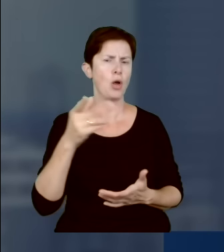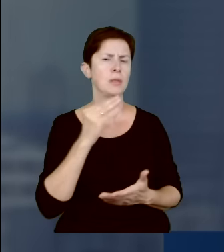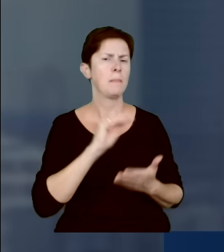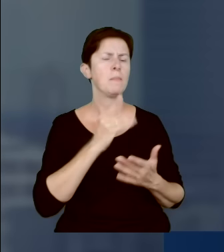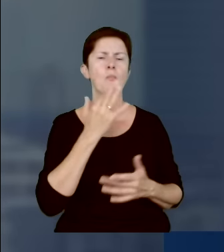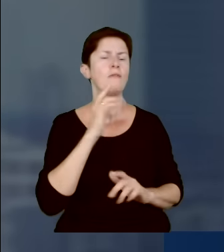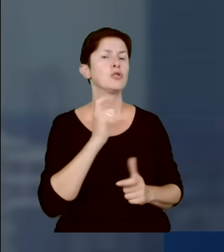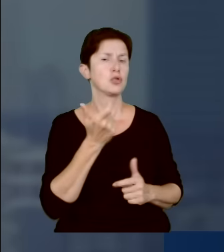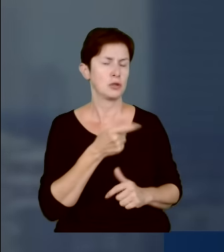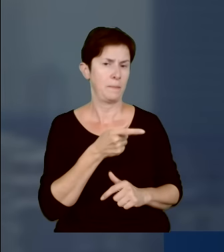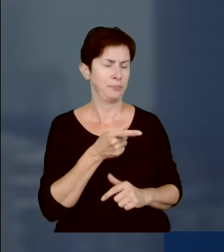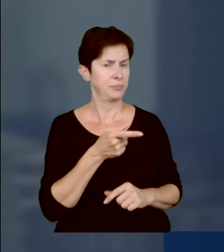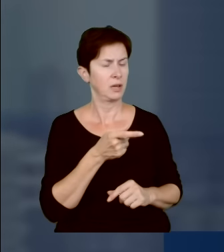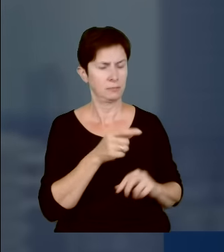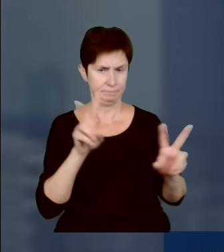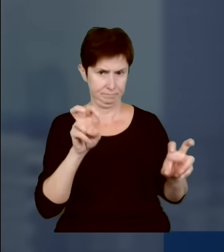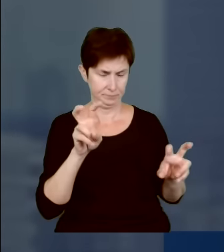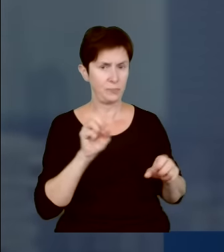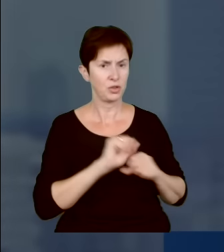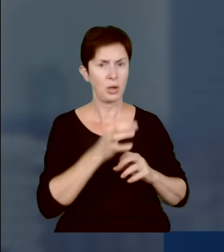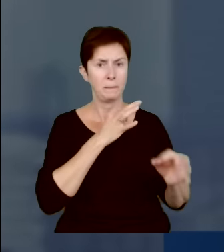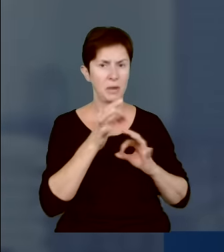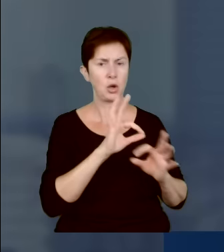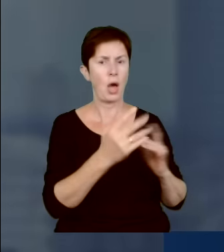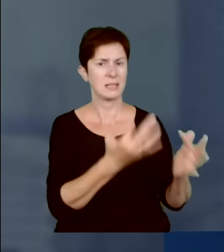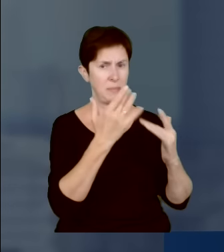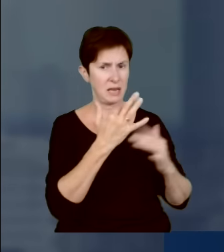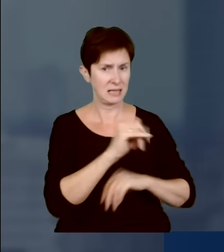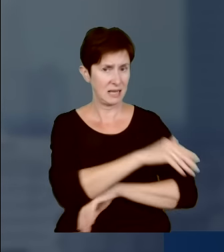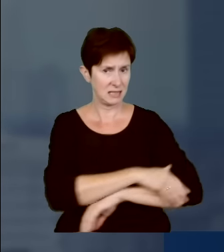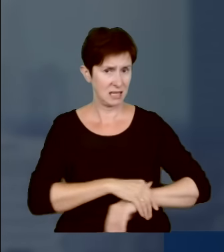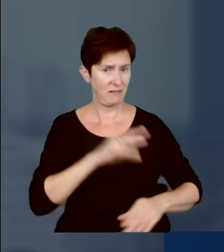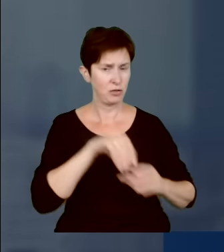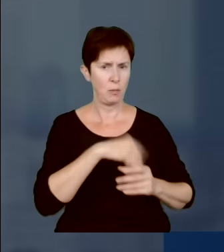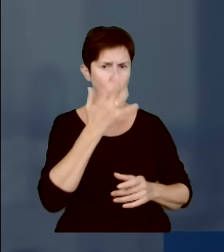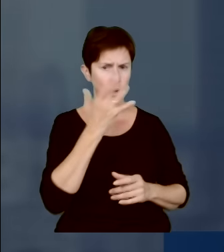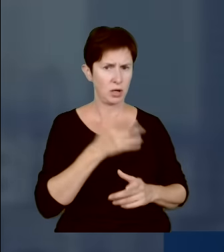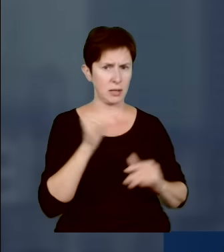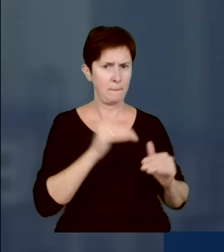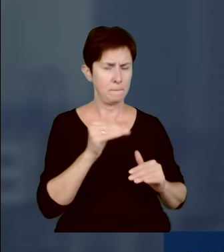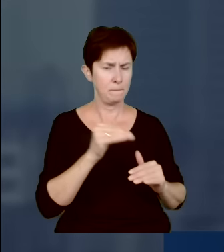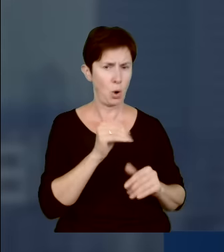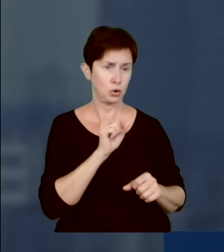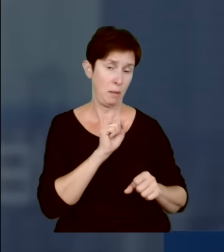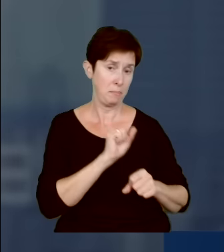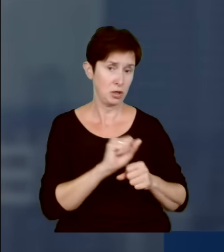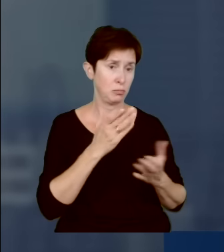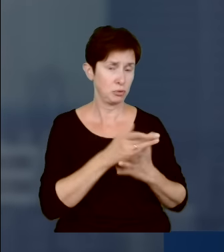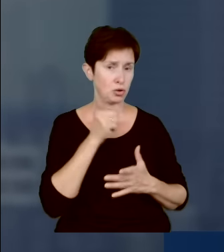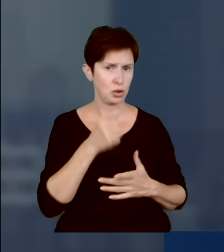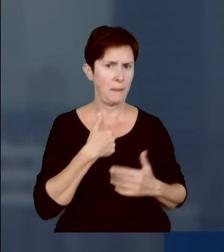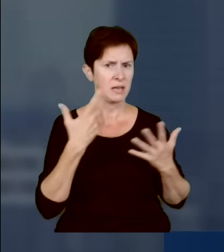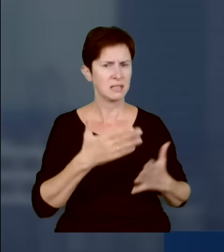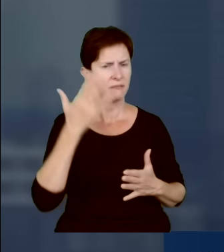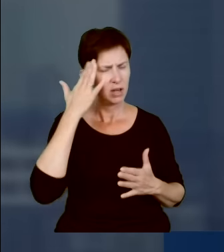Ponadto rodzą się pytania, ja cytuję, o możliwe inspiracje zagraniczne, w tym rosyjskie, które mogą stać za tymi działaniami. Chcemy wiedzieć, na czyje